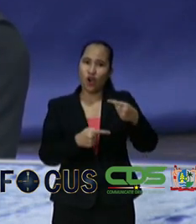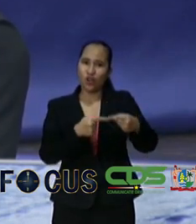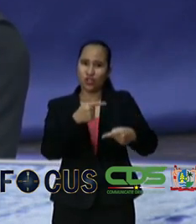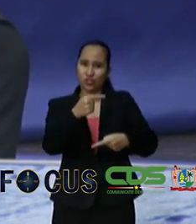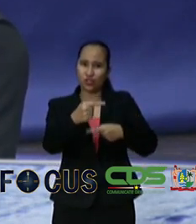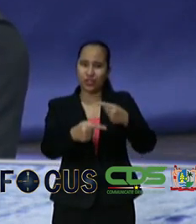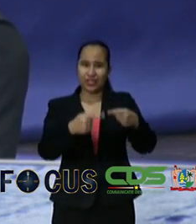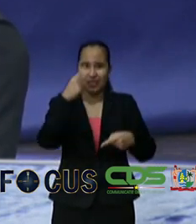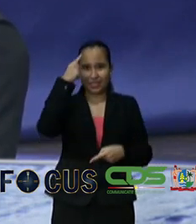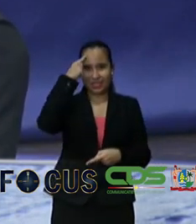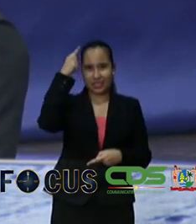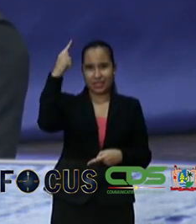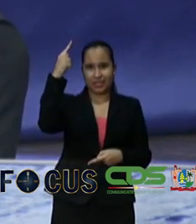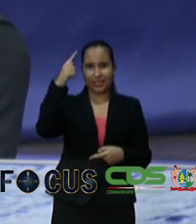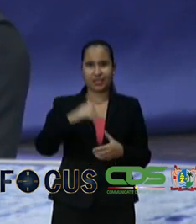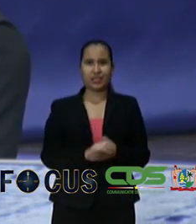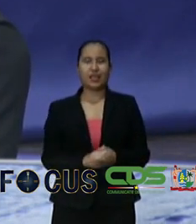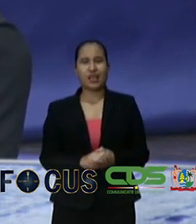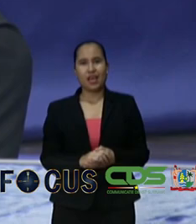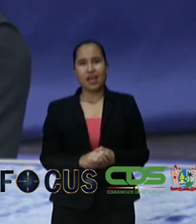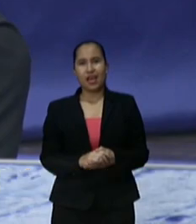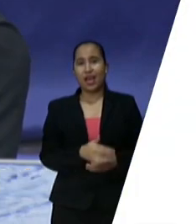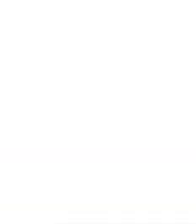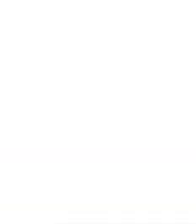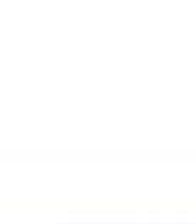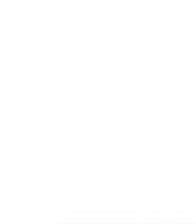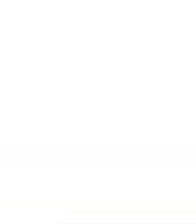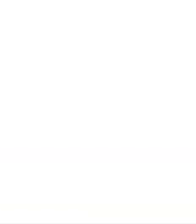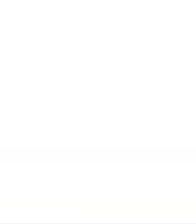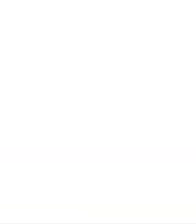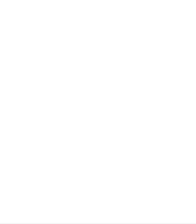ontwikkelingsstrategie te gaan en een duurzame sociaal vangnet